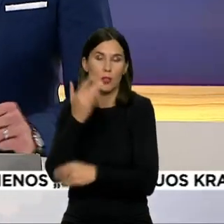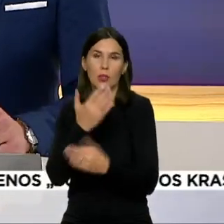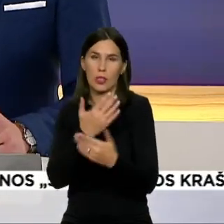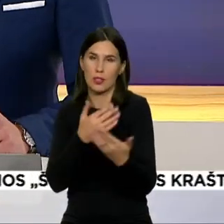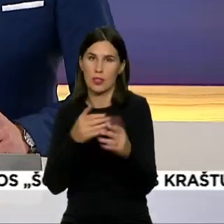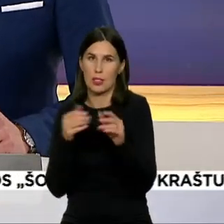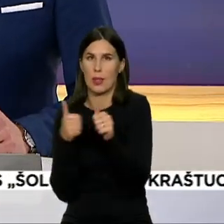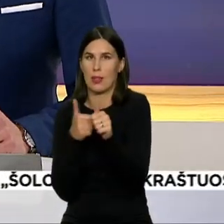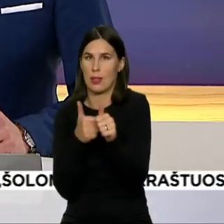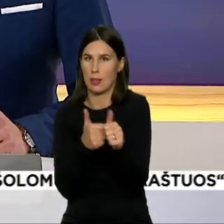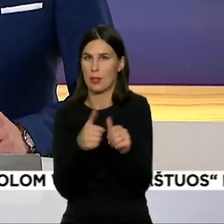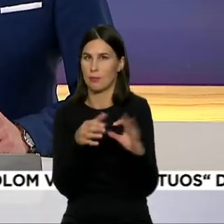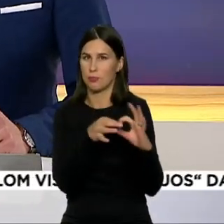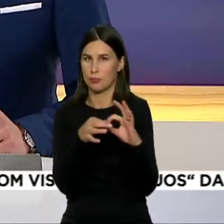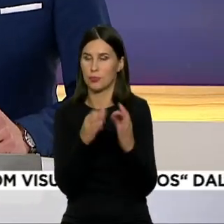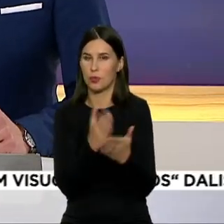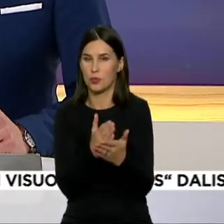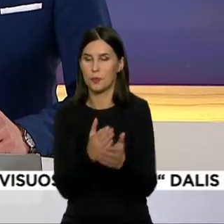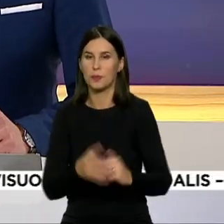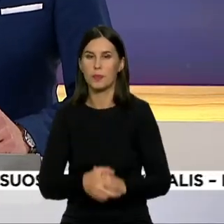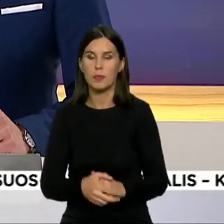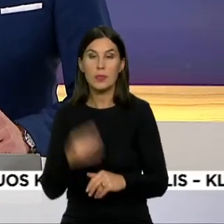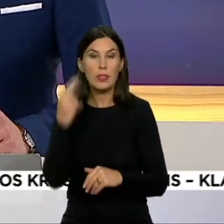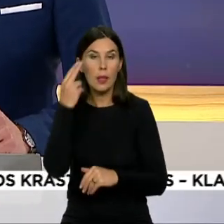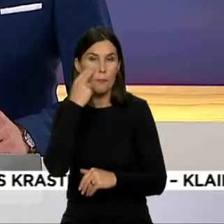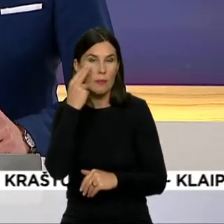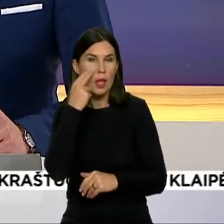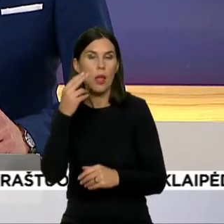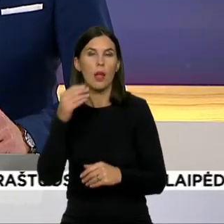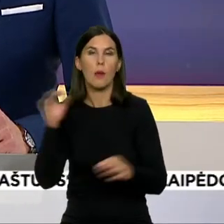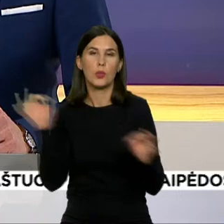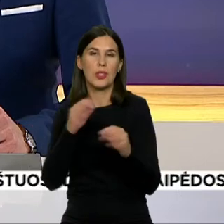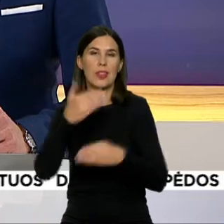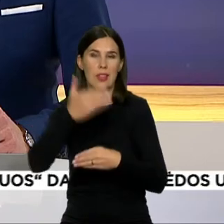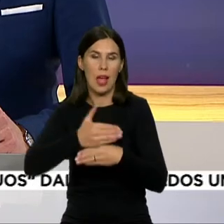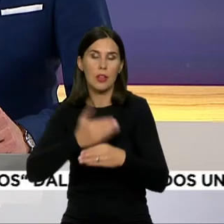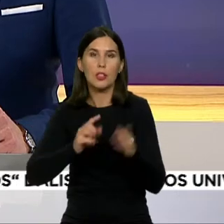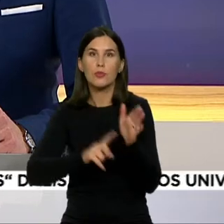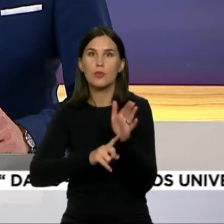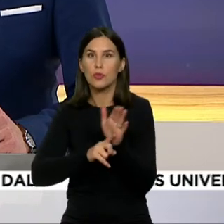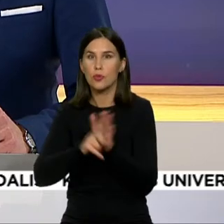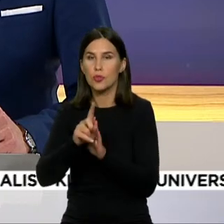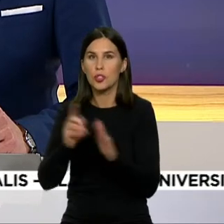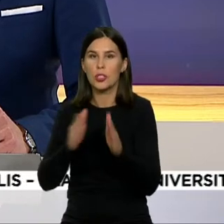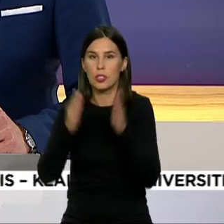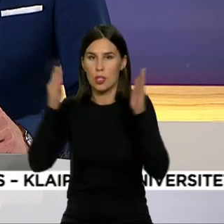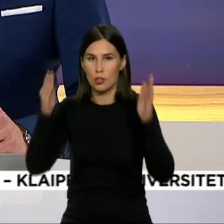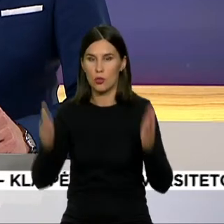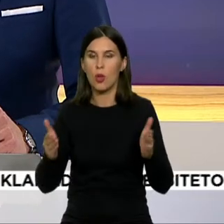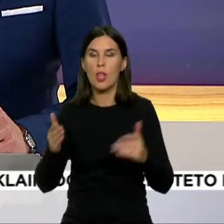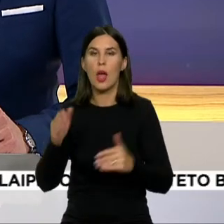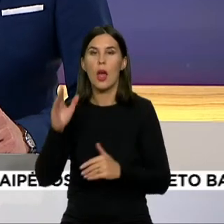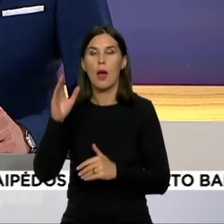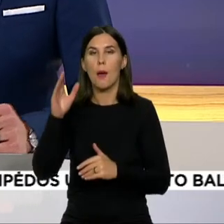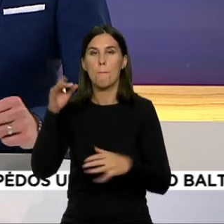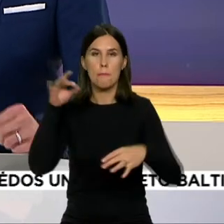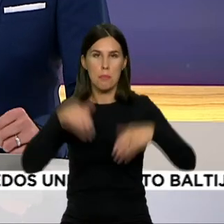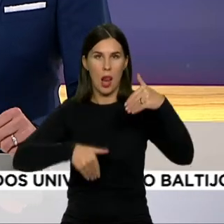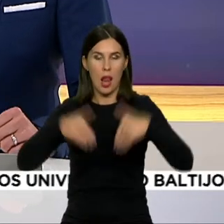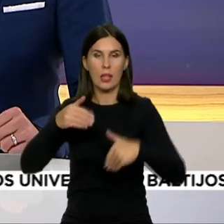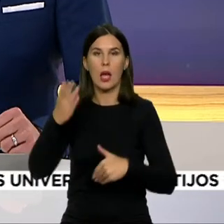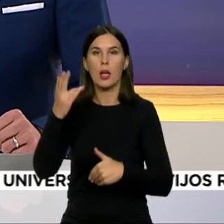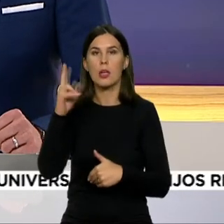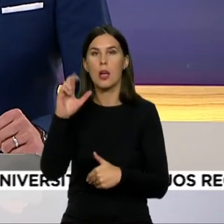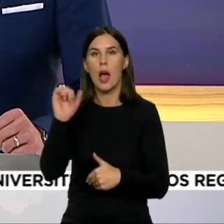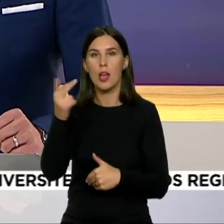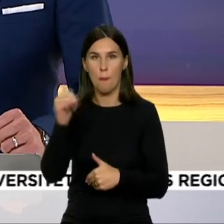Panevežių muzikinis teatras sezono pradeda režisieris ir choreografijos Marijos Simonos Šimulynaitės baleto karmen premjera. Pastatėme